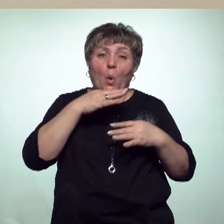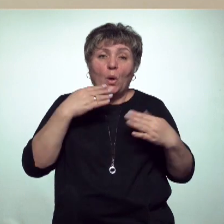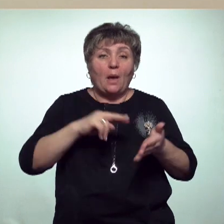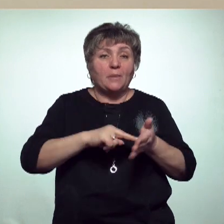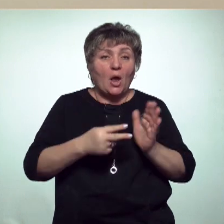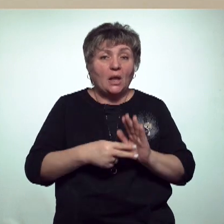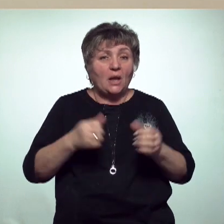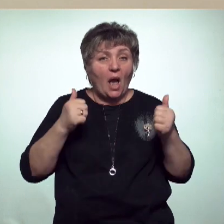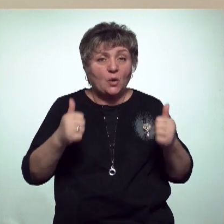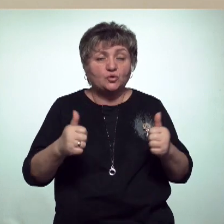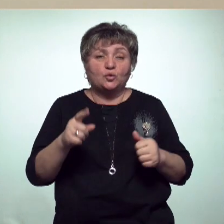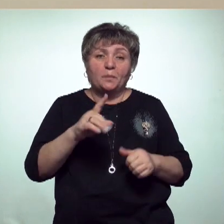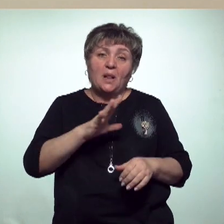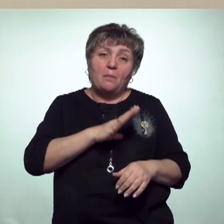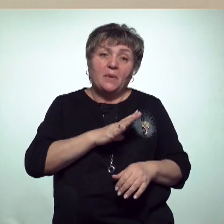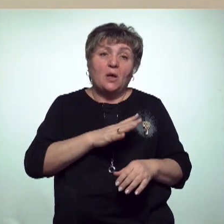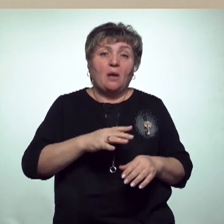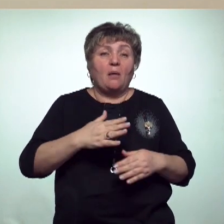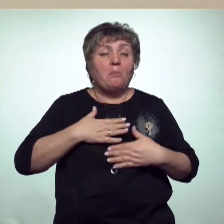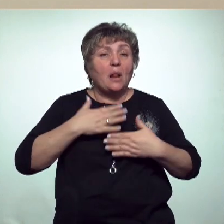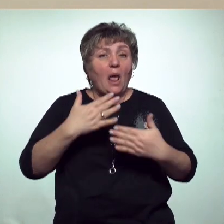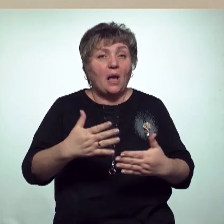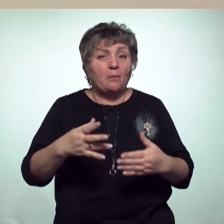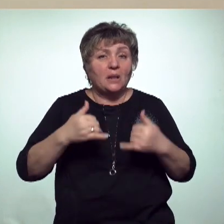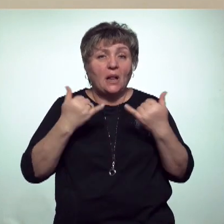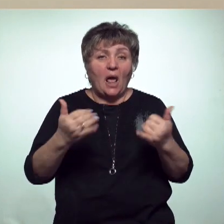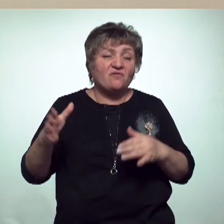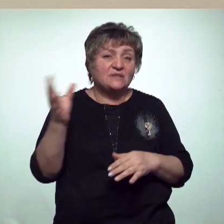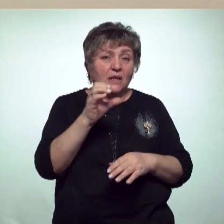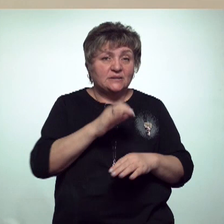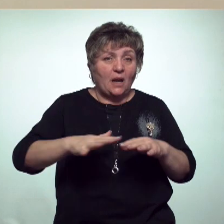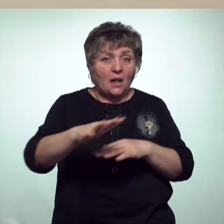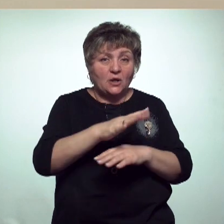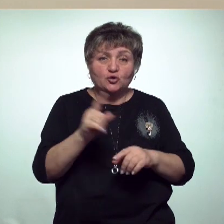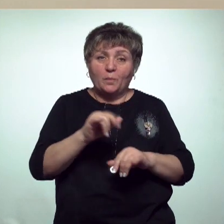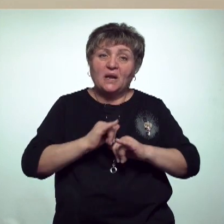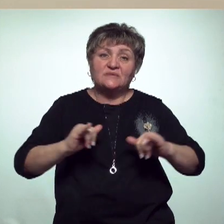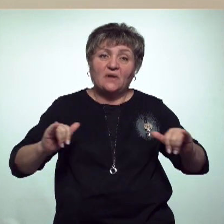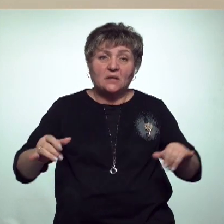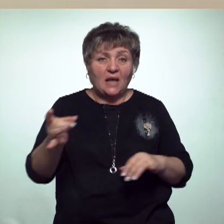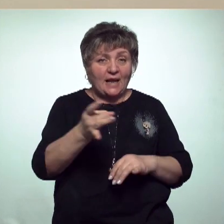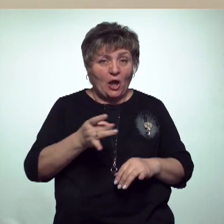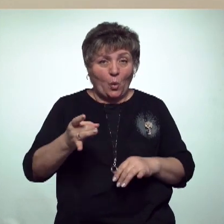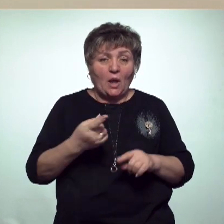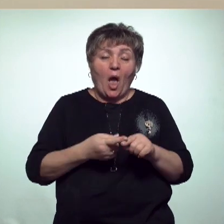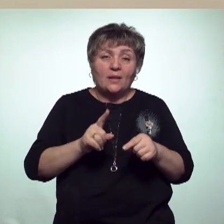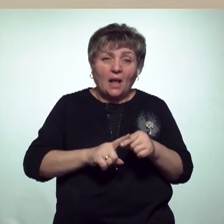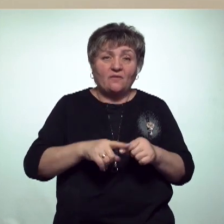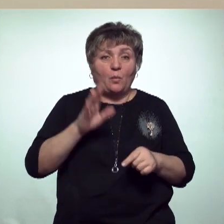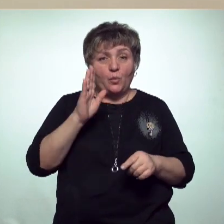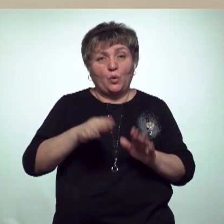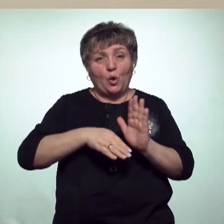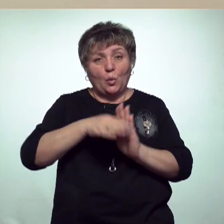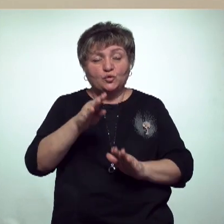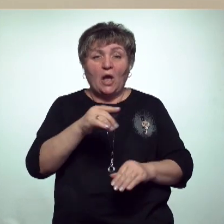проектов. И думаю, что это было бы только благом для всей страны, если будет развиваться регион. От этого лучше,